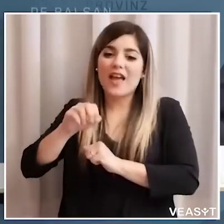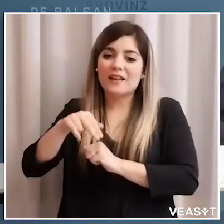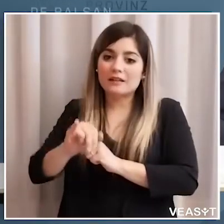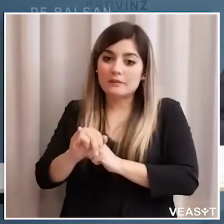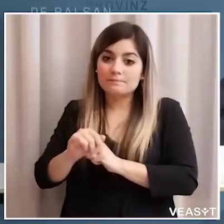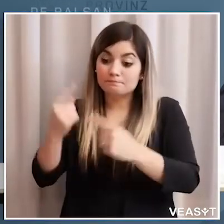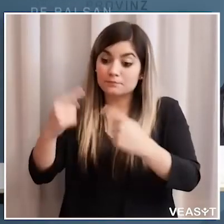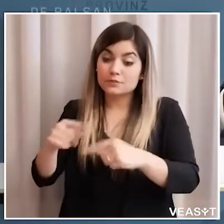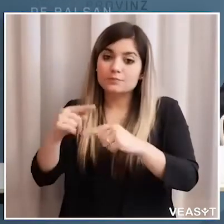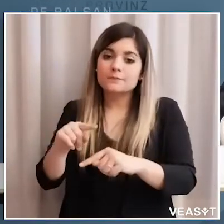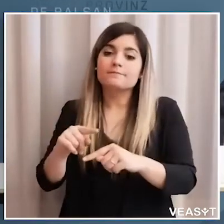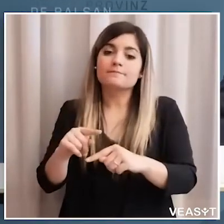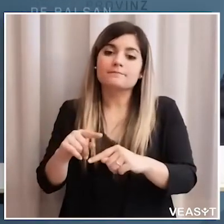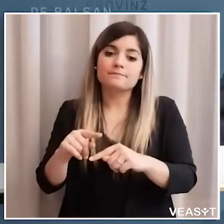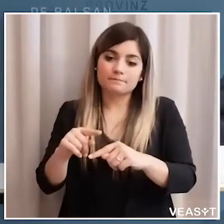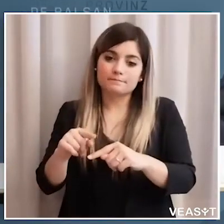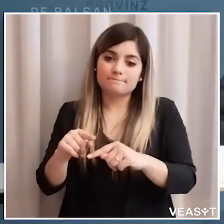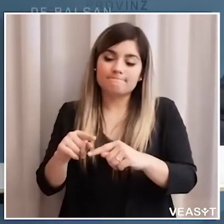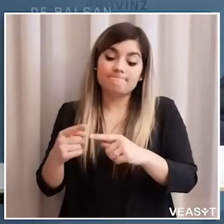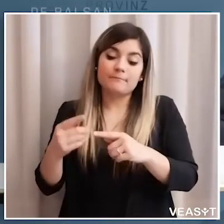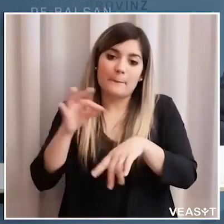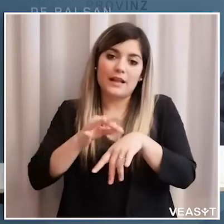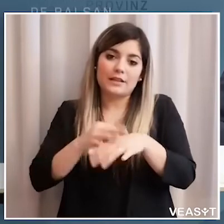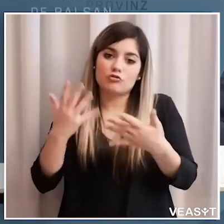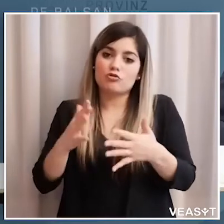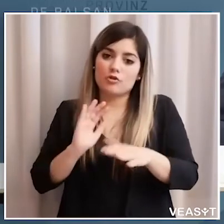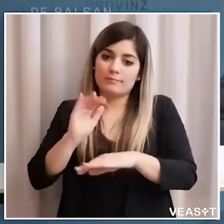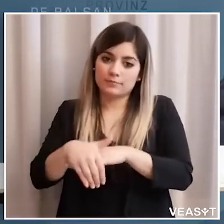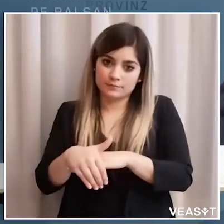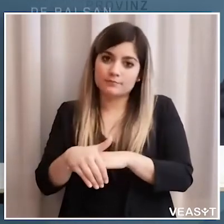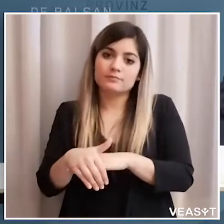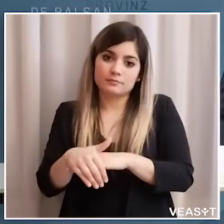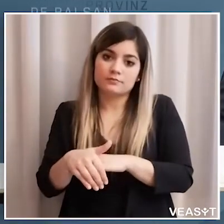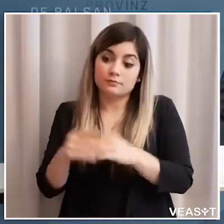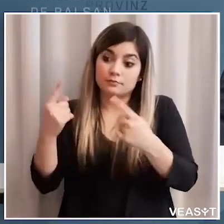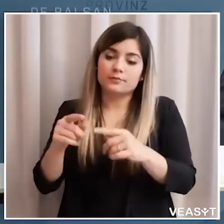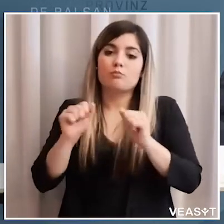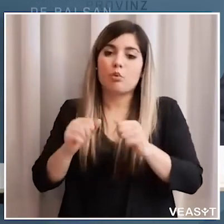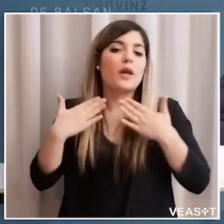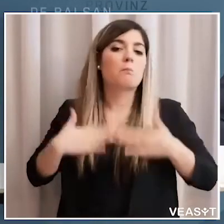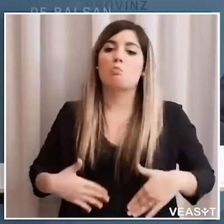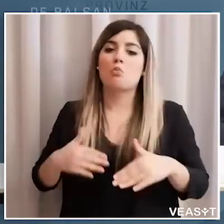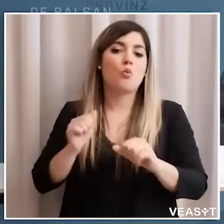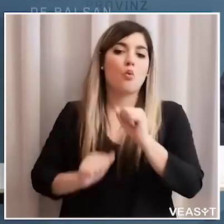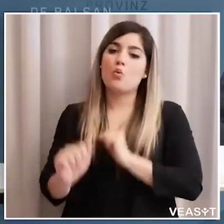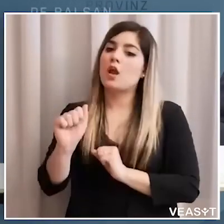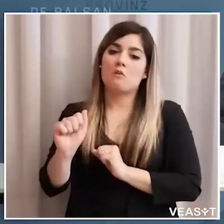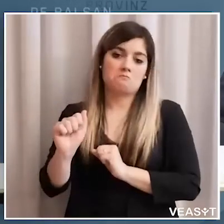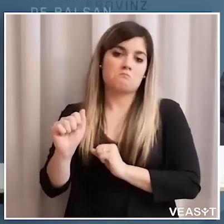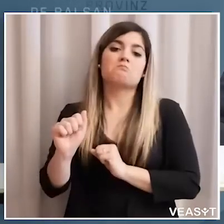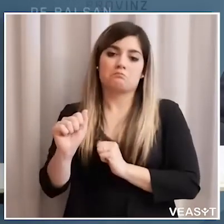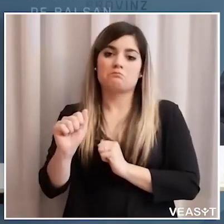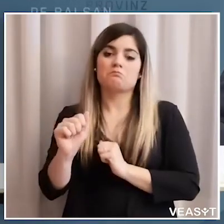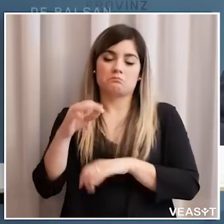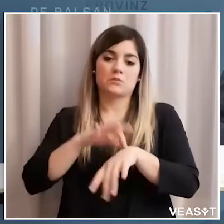col virus e eventualmente ha già superato la malattia e potrebbe essere anche immune verso